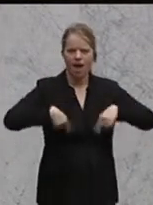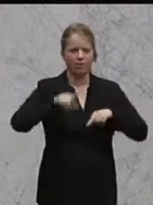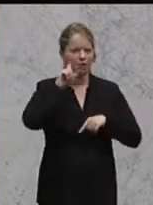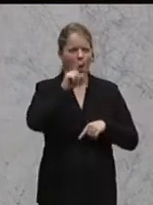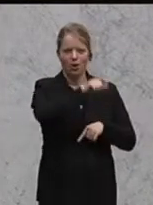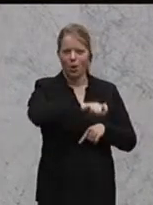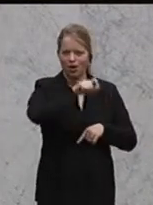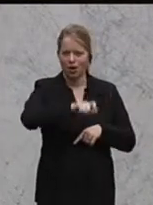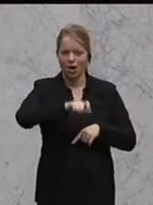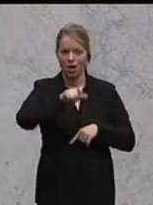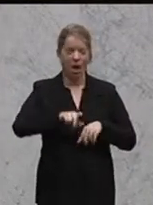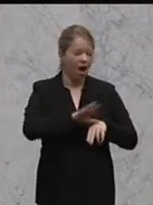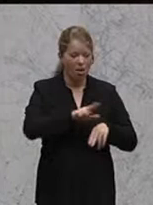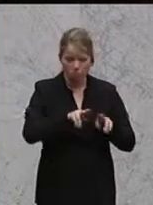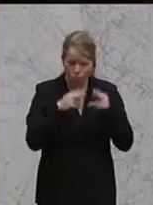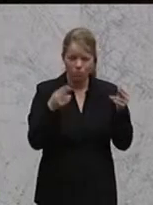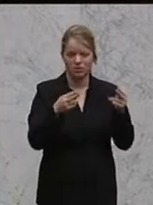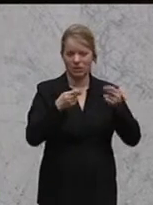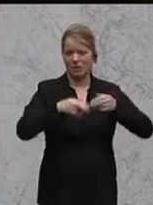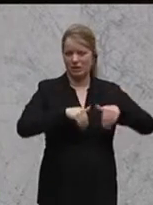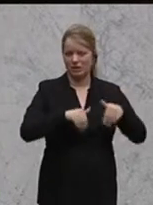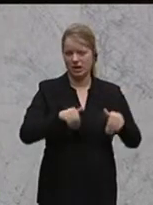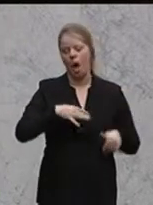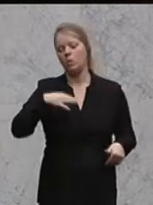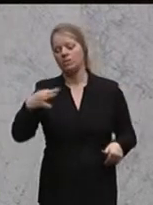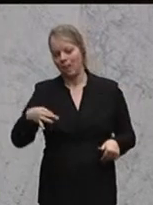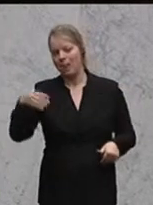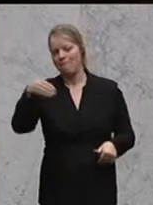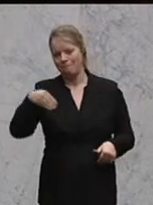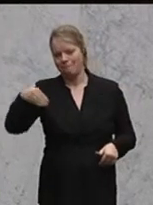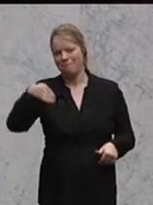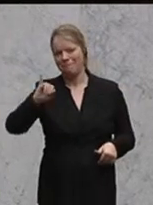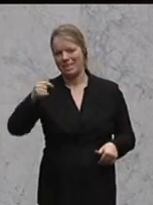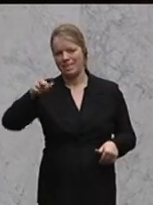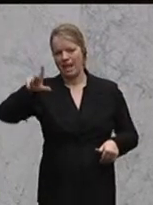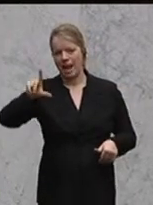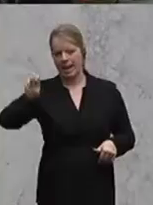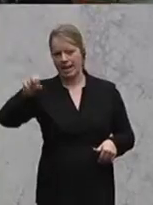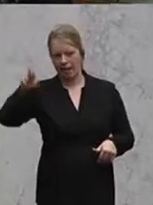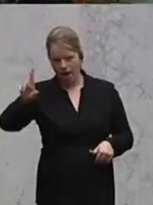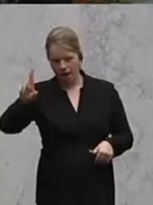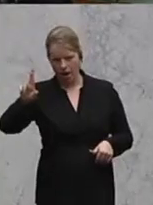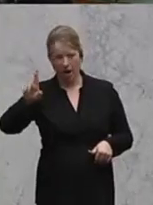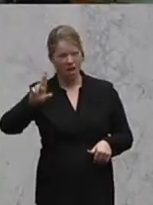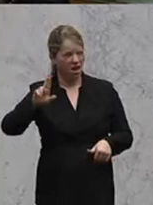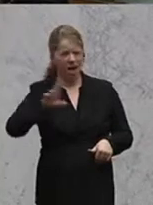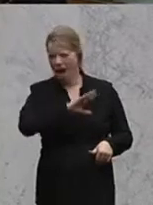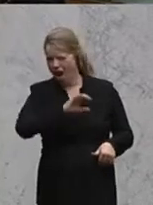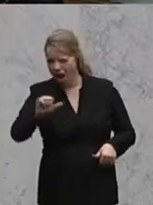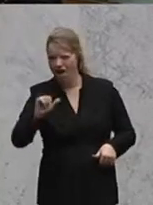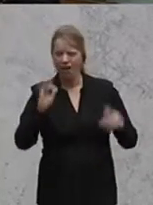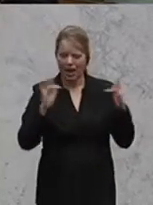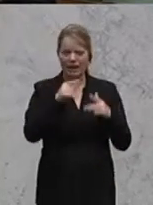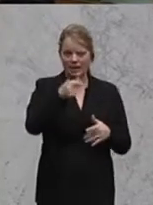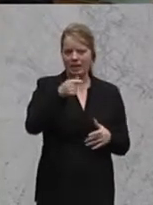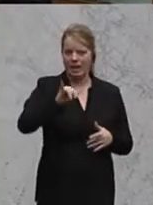auf den Herrn Mitterleiner, das ist aber der, der verhandelt in Brüssel, also quasi alle, die irgendwie regieren in dem Land, gegen die, die IP sind. Und